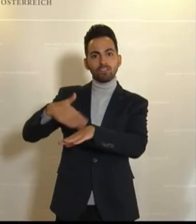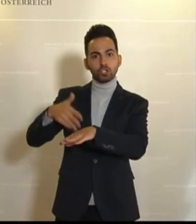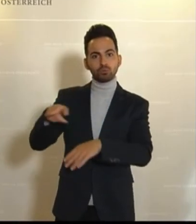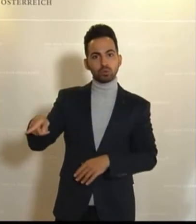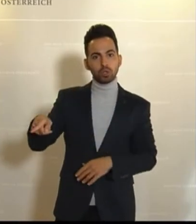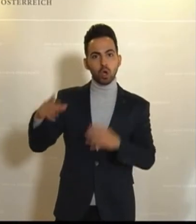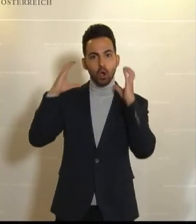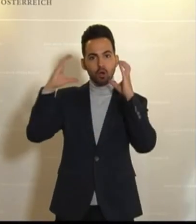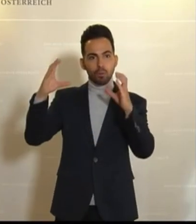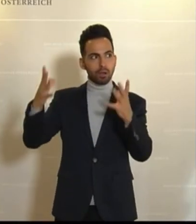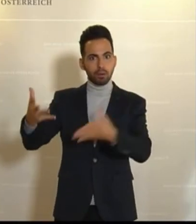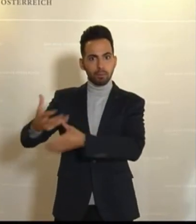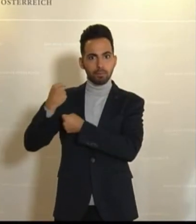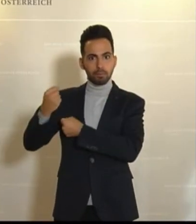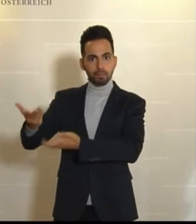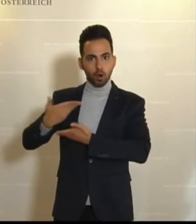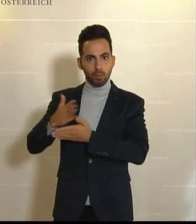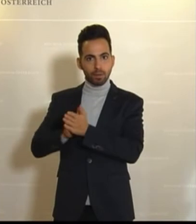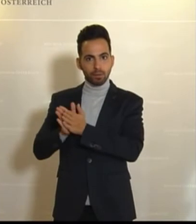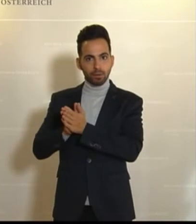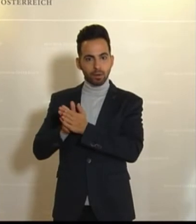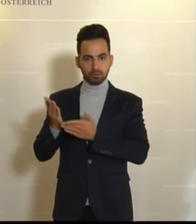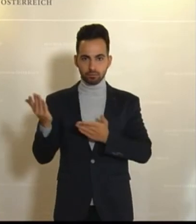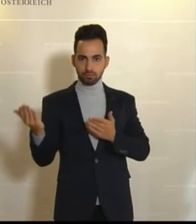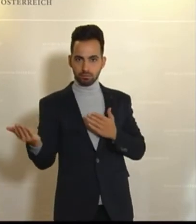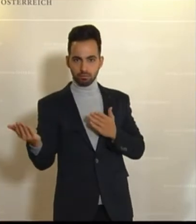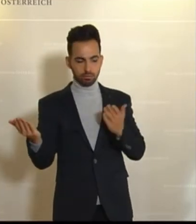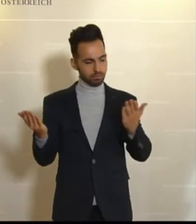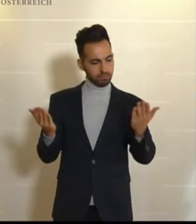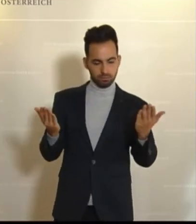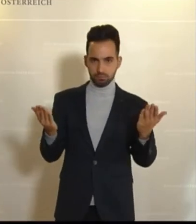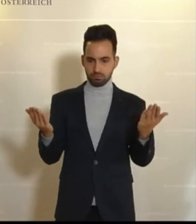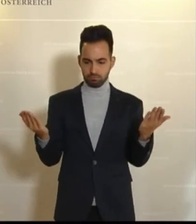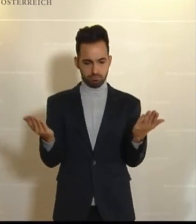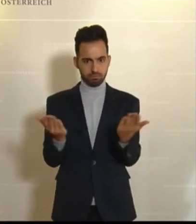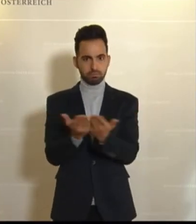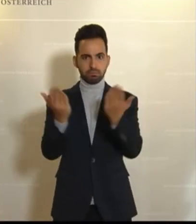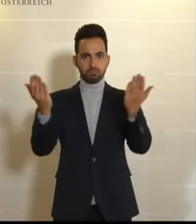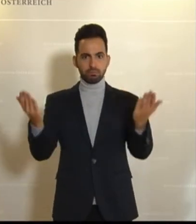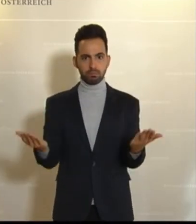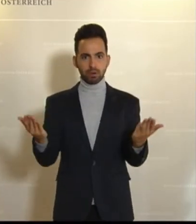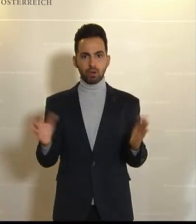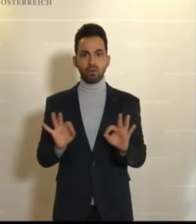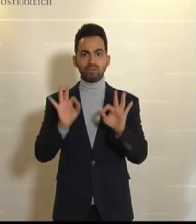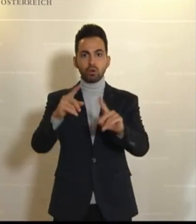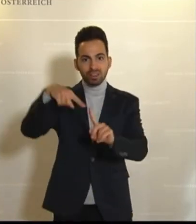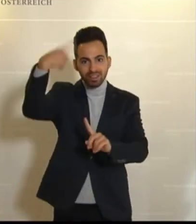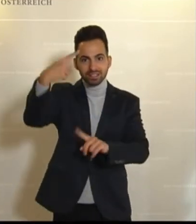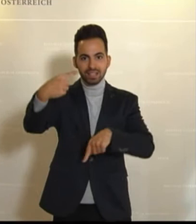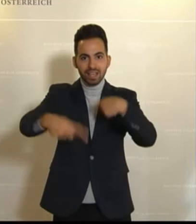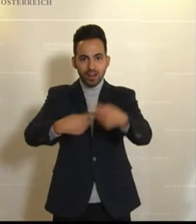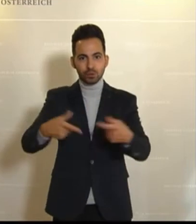die ÖVP bekommen. Und das ist alles andere als an die nächste Generation denkend.